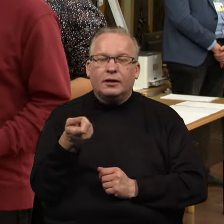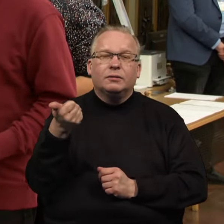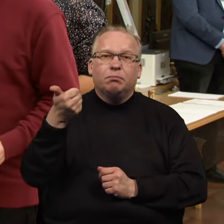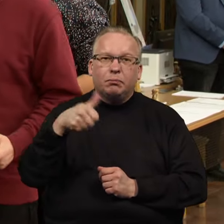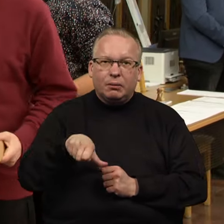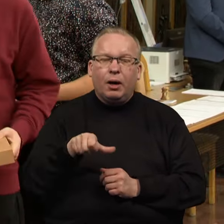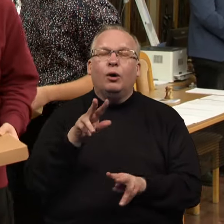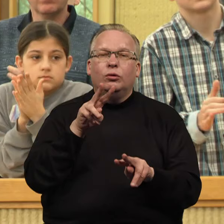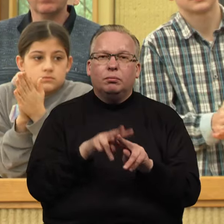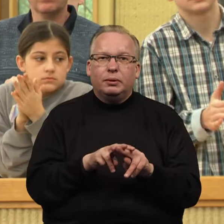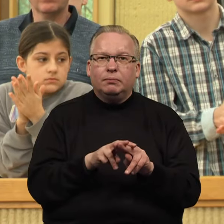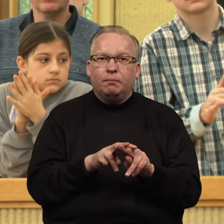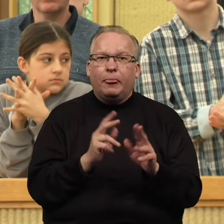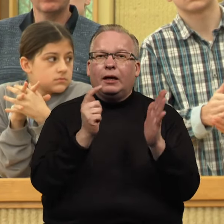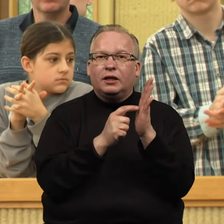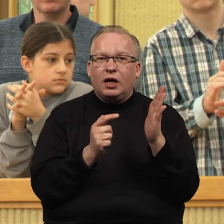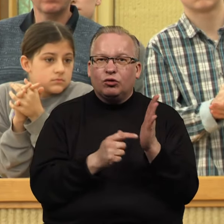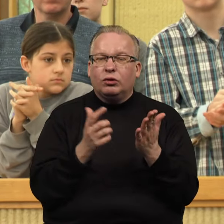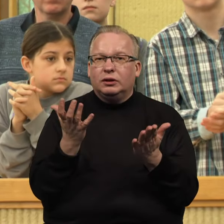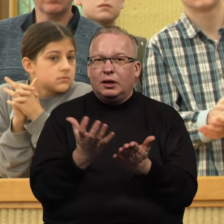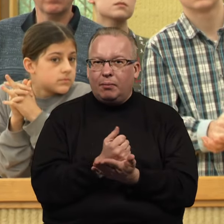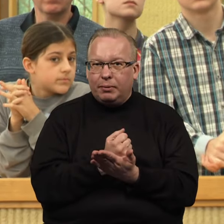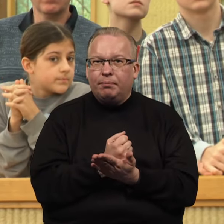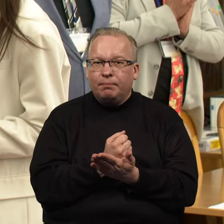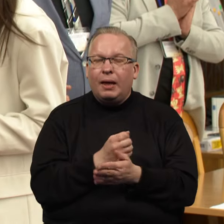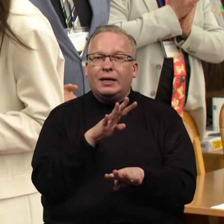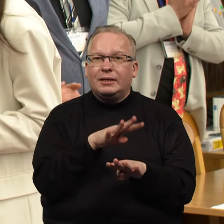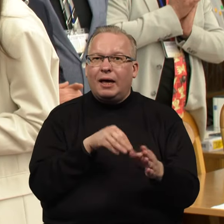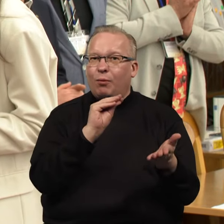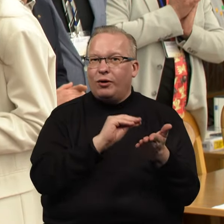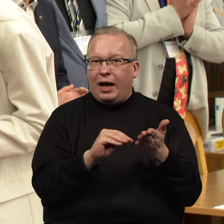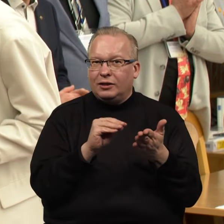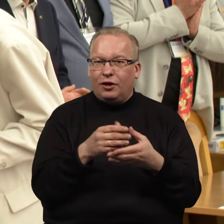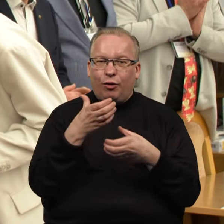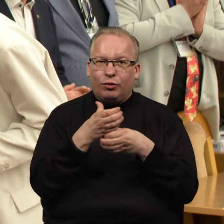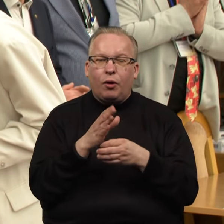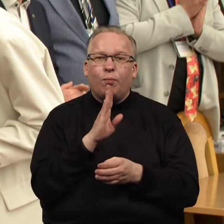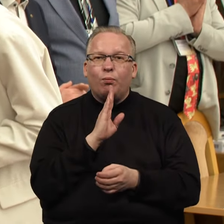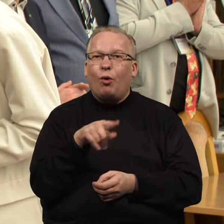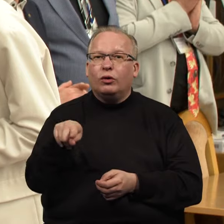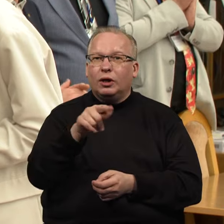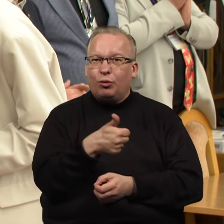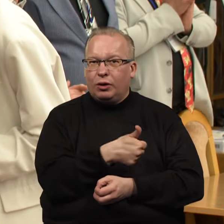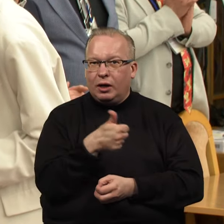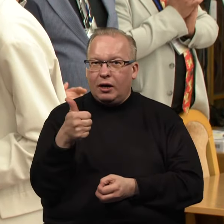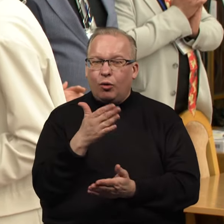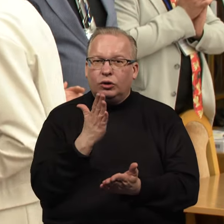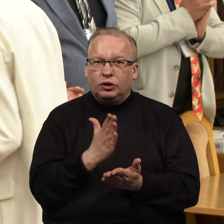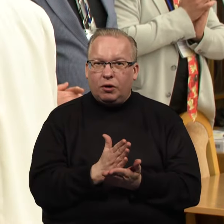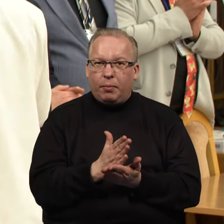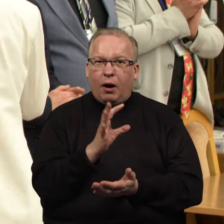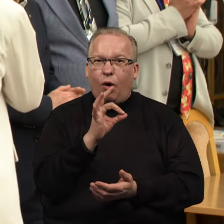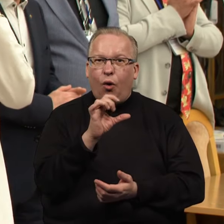vietą komandų įskaitoje ir laimėjo Seimo kanclerio taurę. Varžybose tarp motojų geriausiai pasirodė Jarina